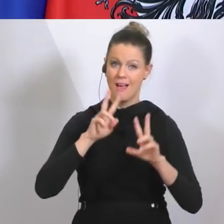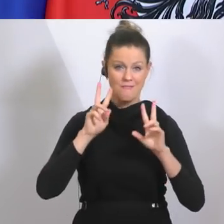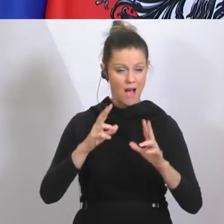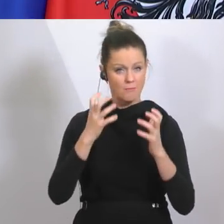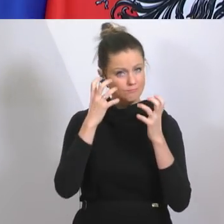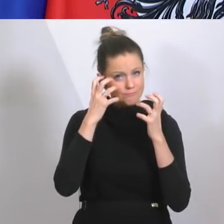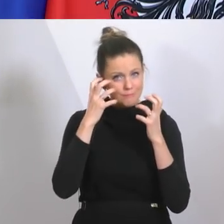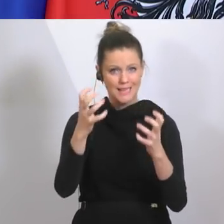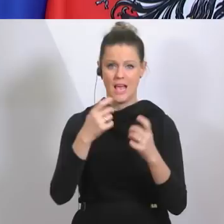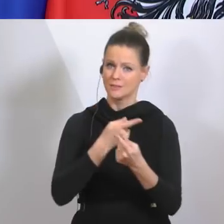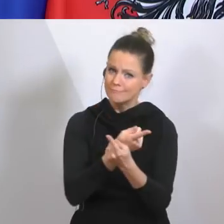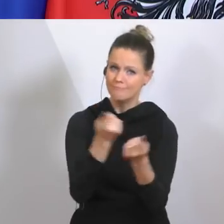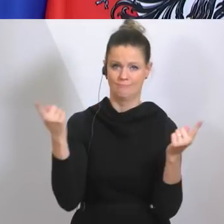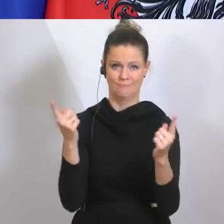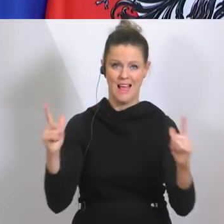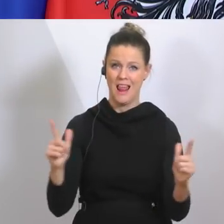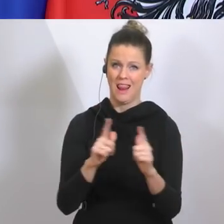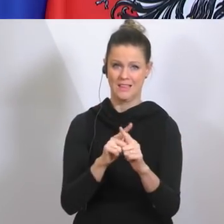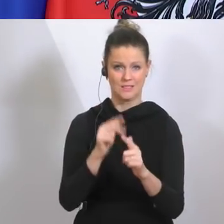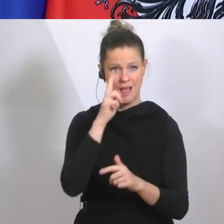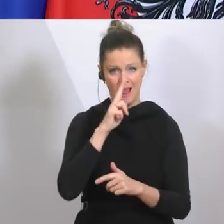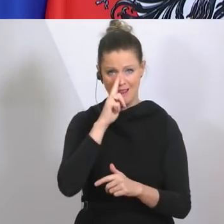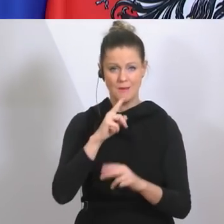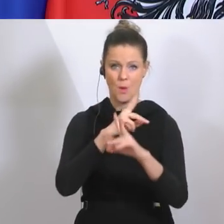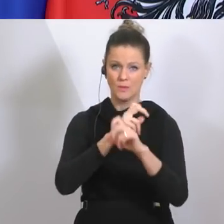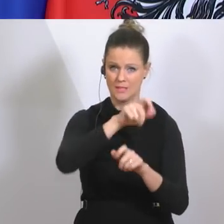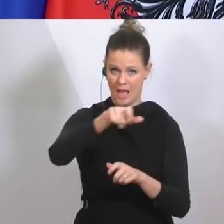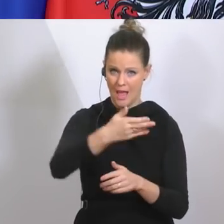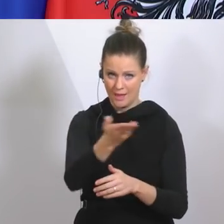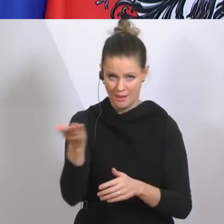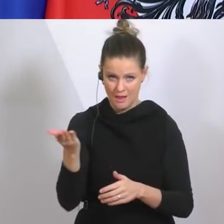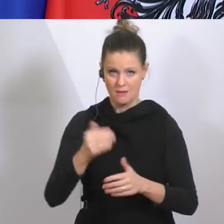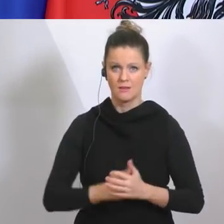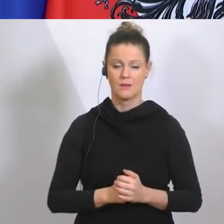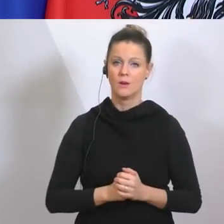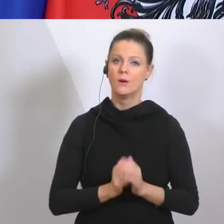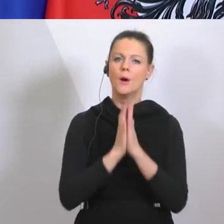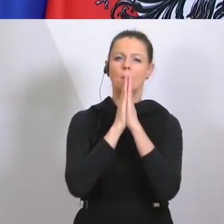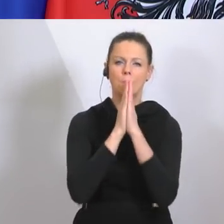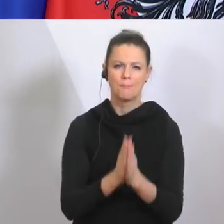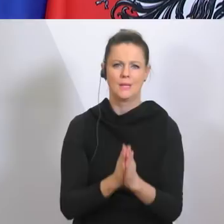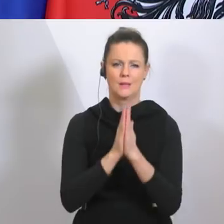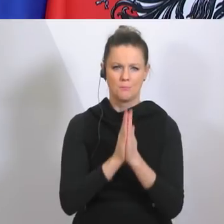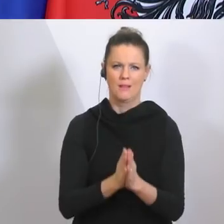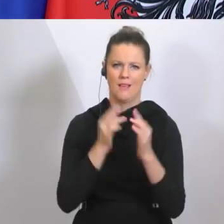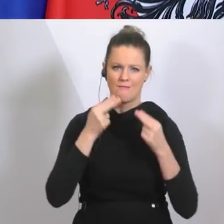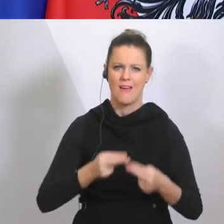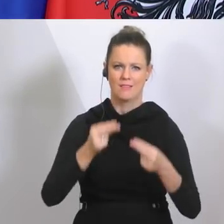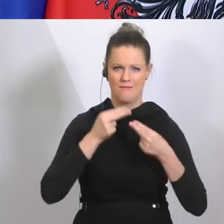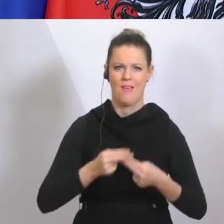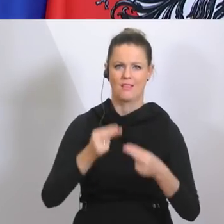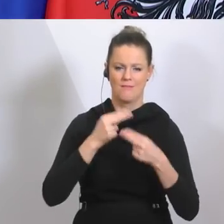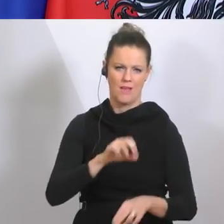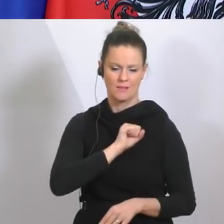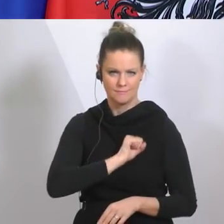von dem, was Sie leisten, liebe Österreicherinnen und Österreicher und wir bitten Sie, halten Sie durch. Zum